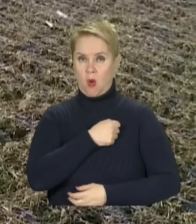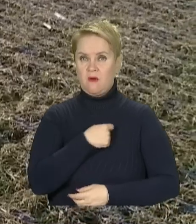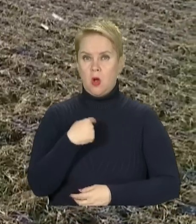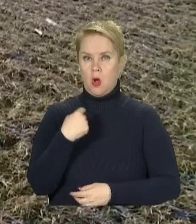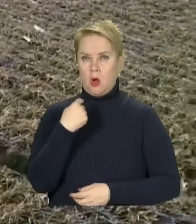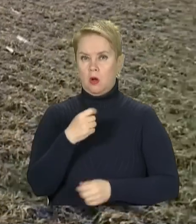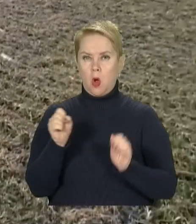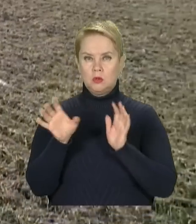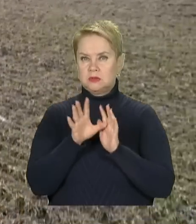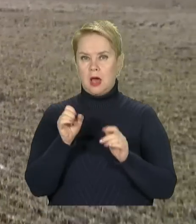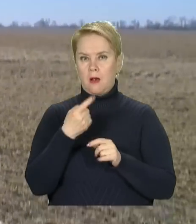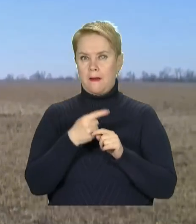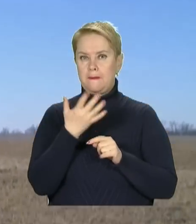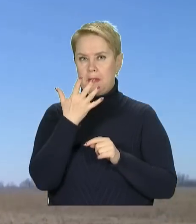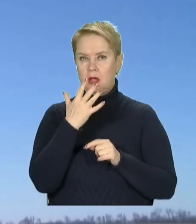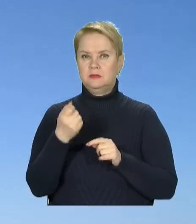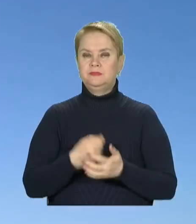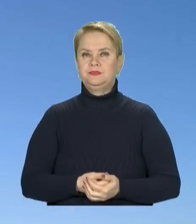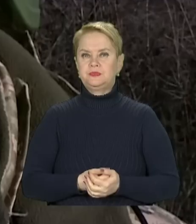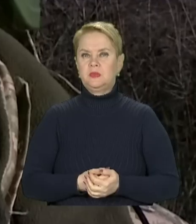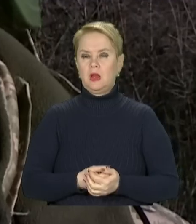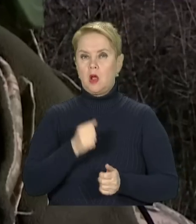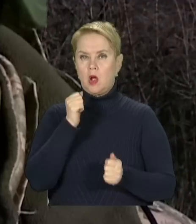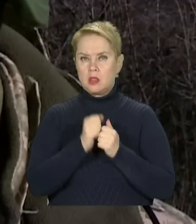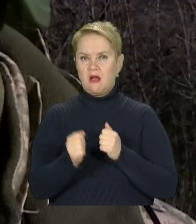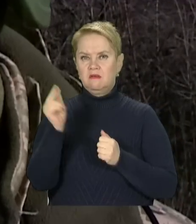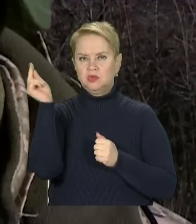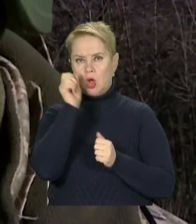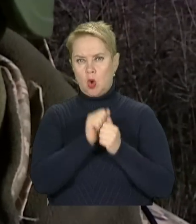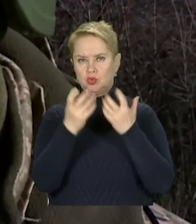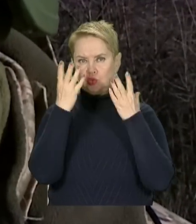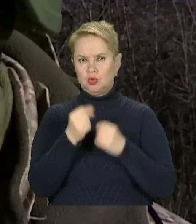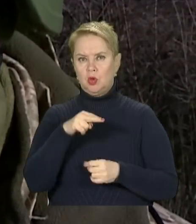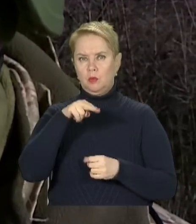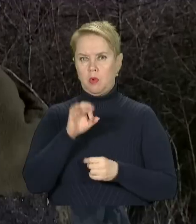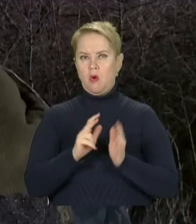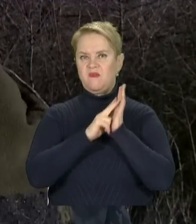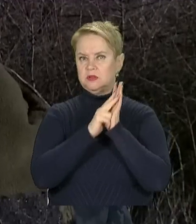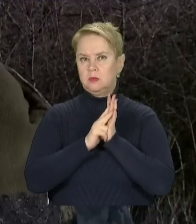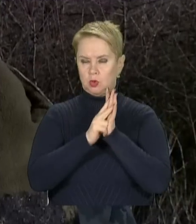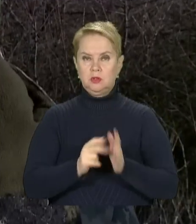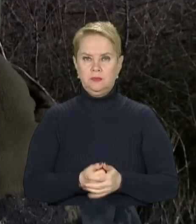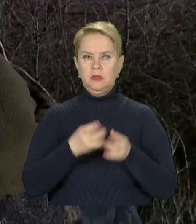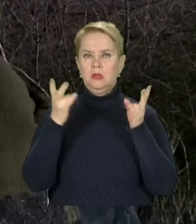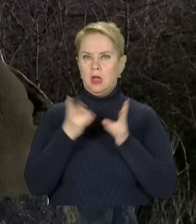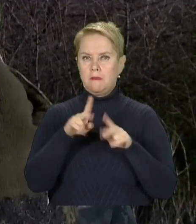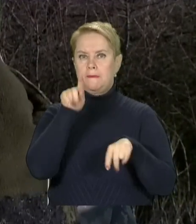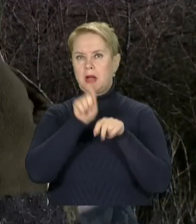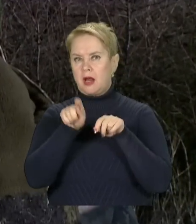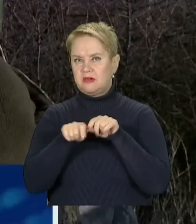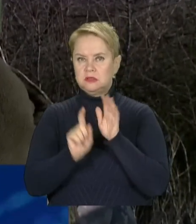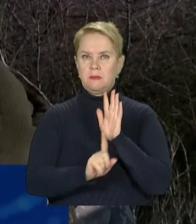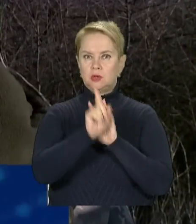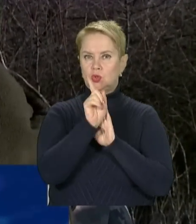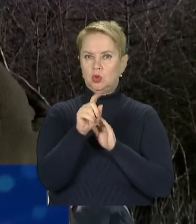Особистий рекорд – всього 5 хвилин. Навчання кожен день мінімум по 8 годин. Треба перевірити